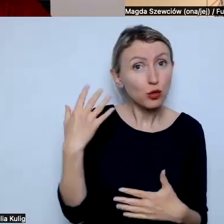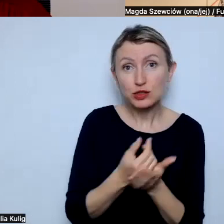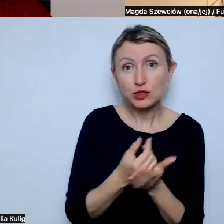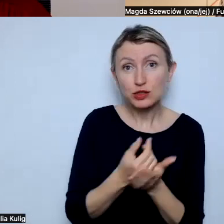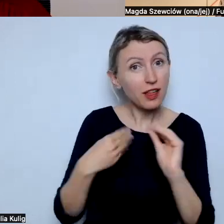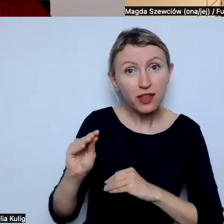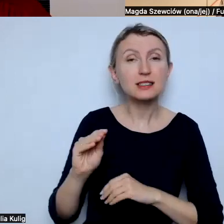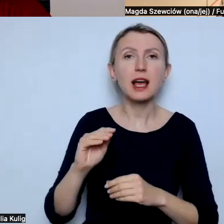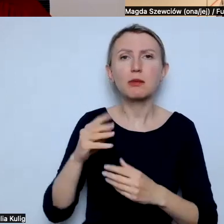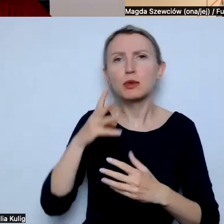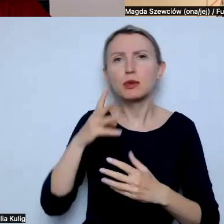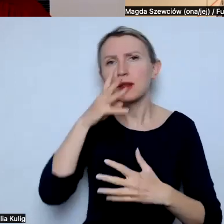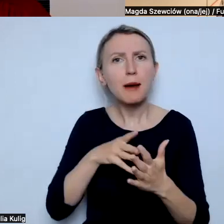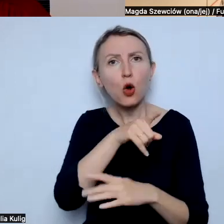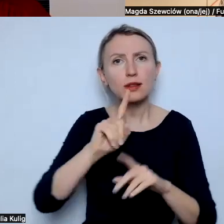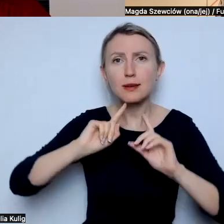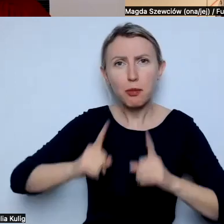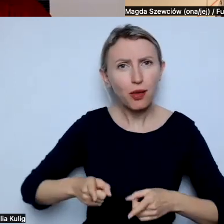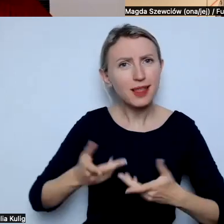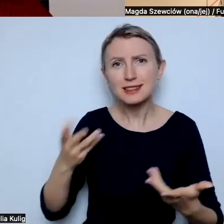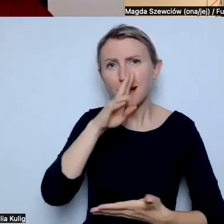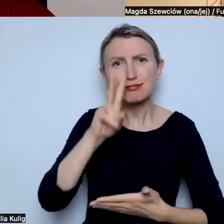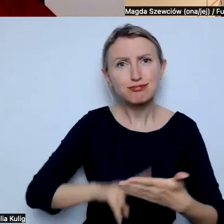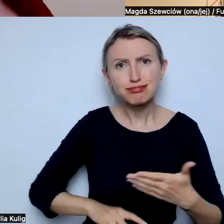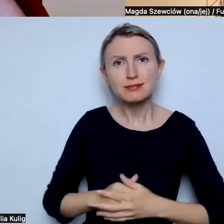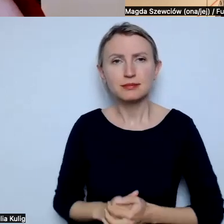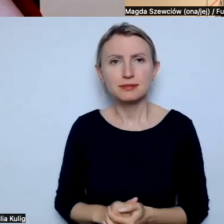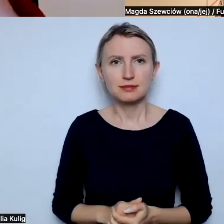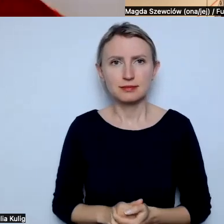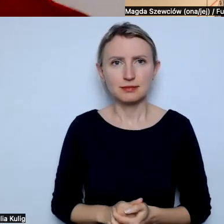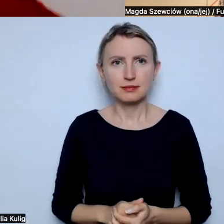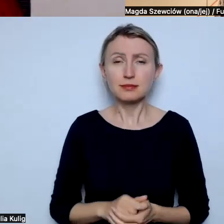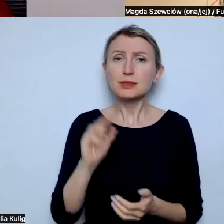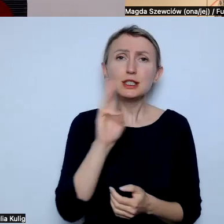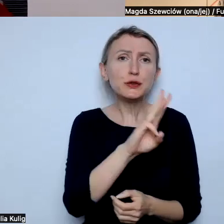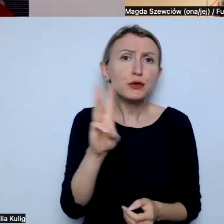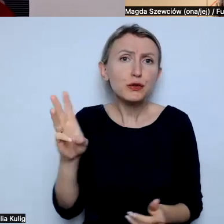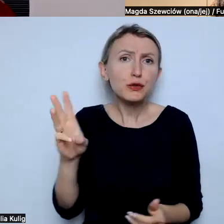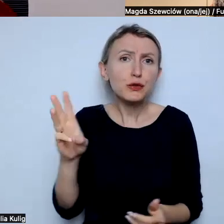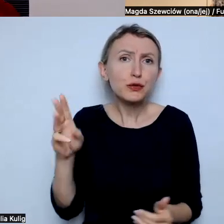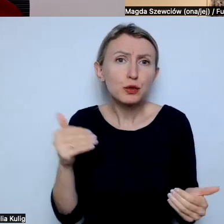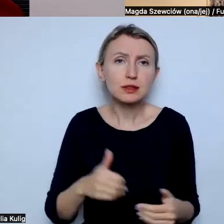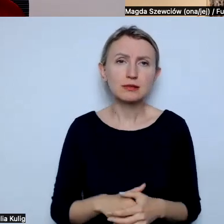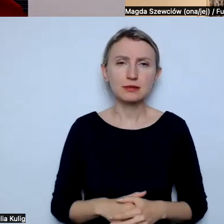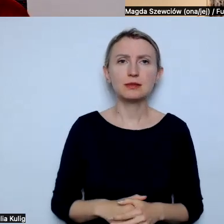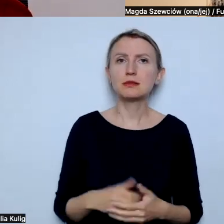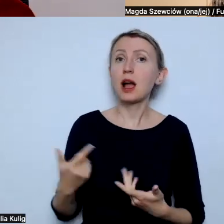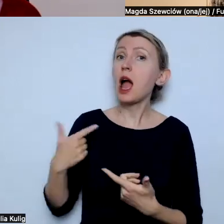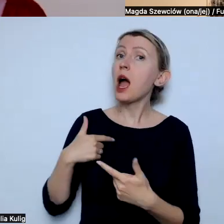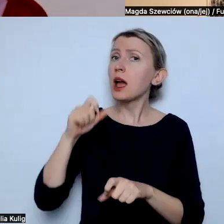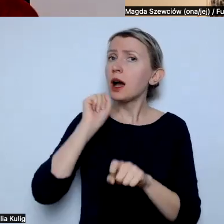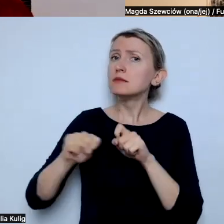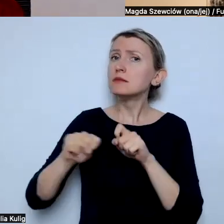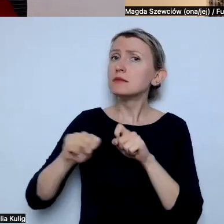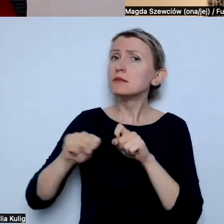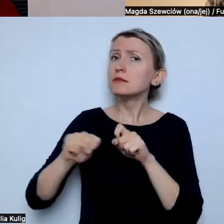raporty, które bardzo polecasz osobom sojuszniczym? Wiesz tam, śledzę i co